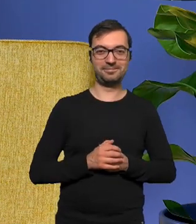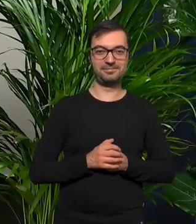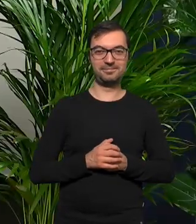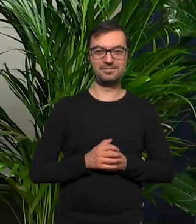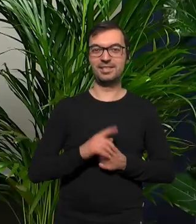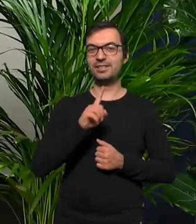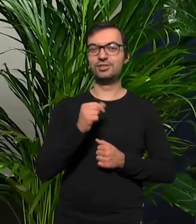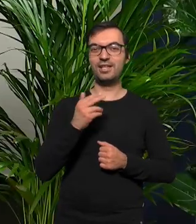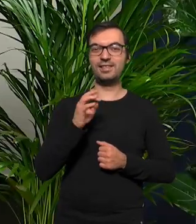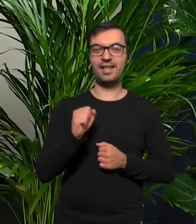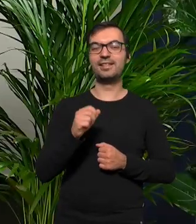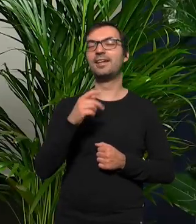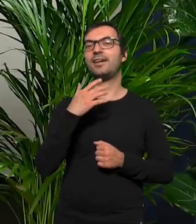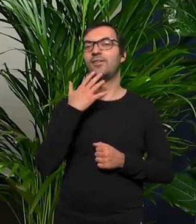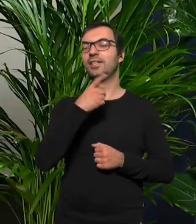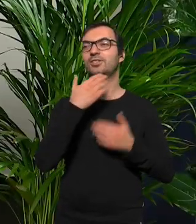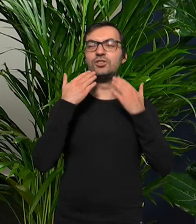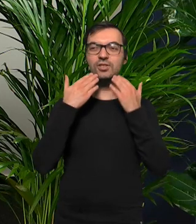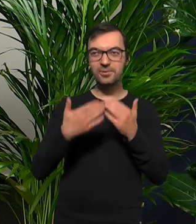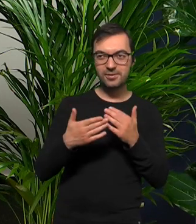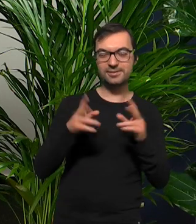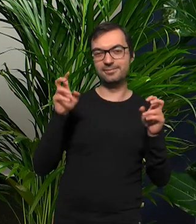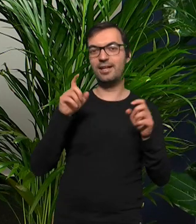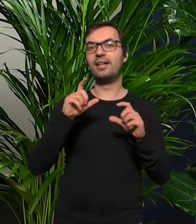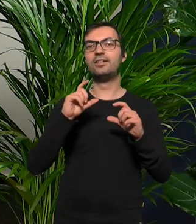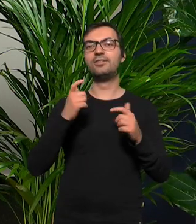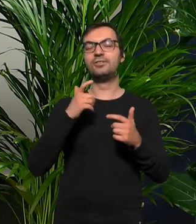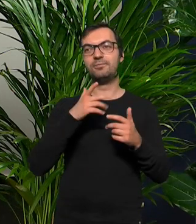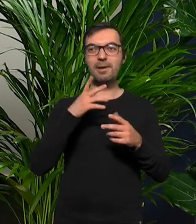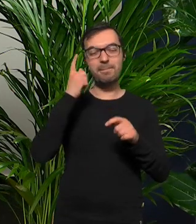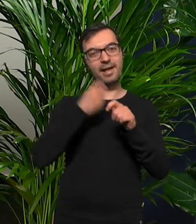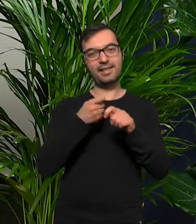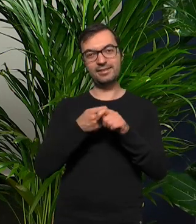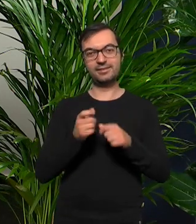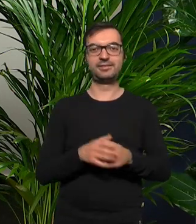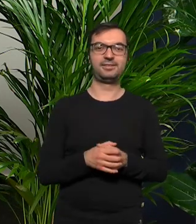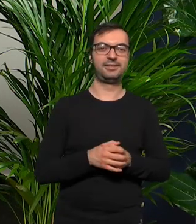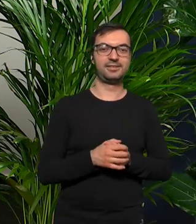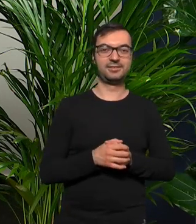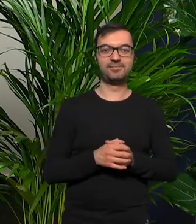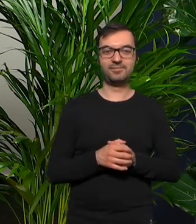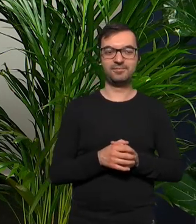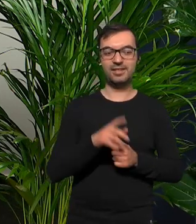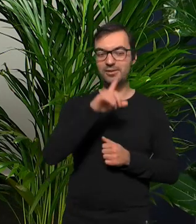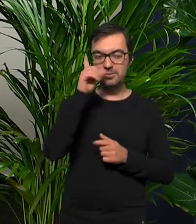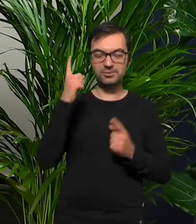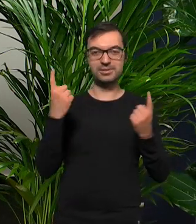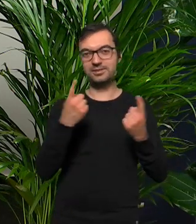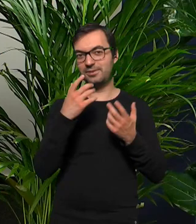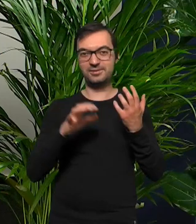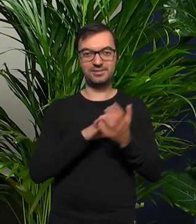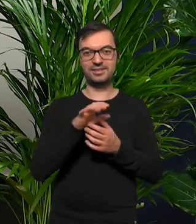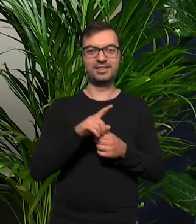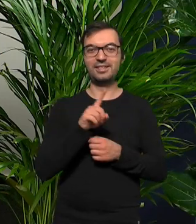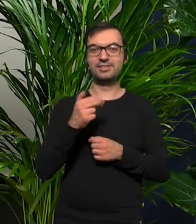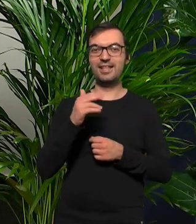Żaneta Kark mówisz, że dziękujesz ale czy masz coś za złe? Żaneta ludziom sytuacji światu a